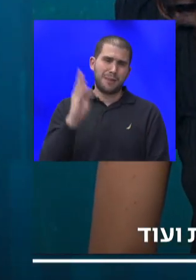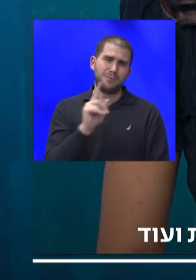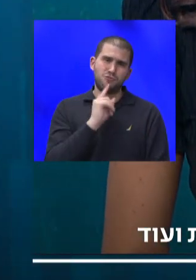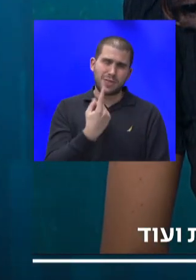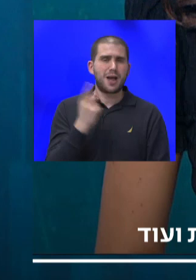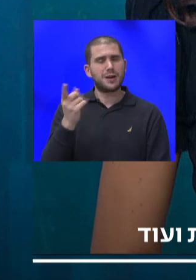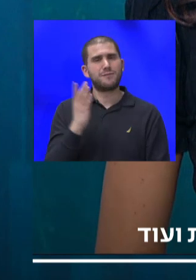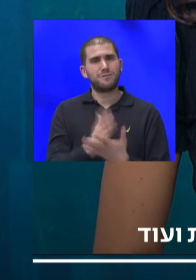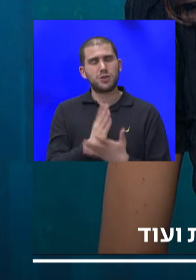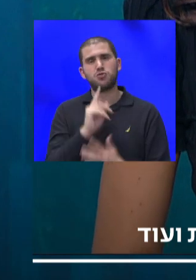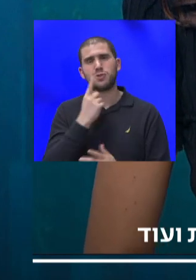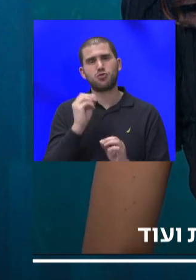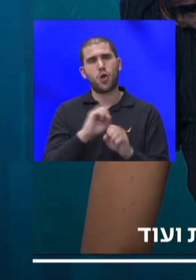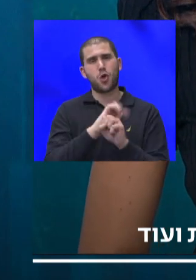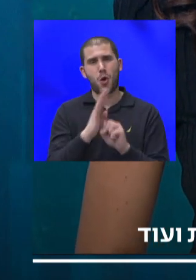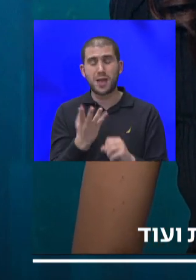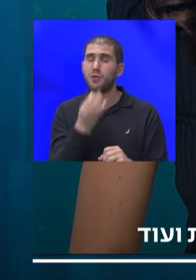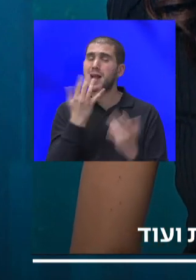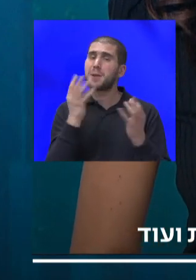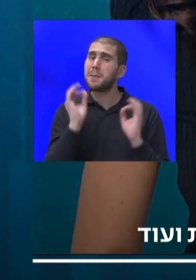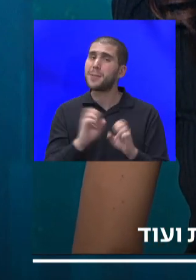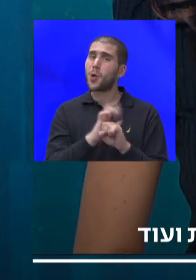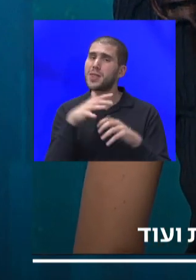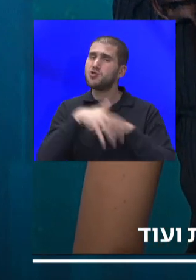קורונה. עד כמה הקורונה השפיעה על ההמלצות שלכם?